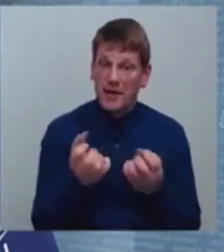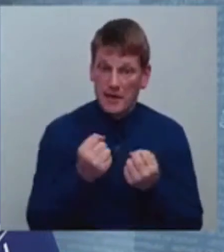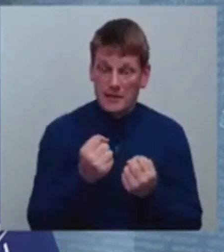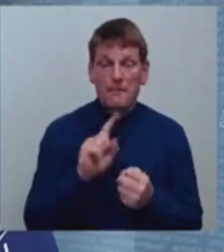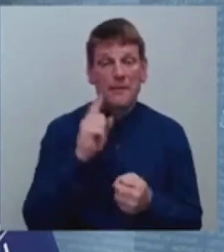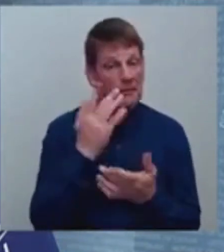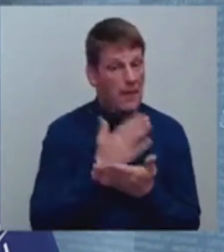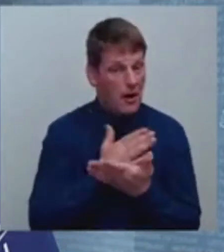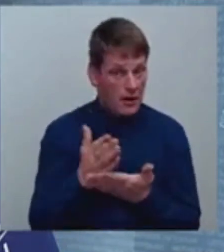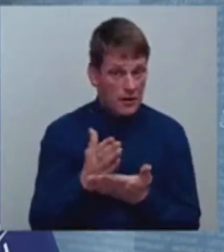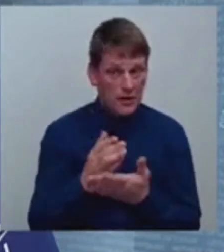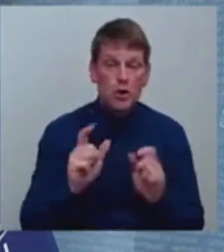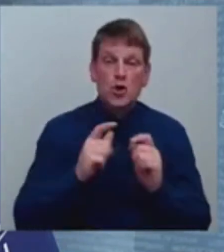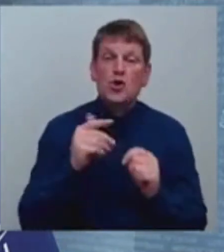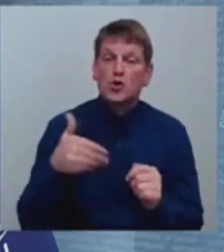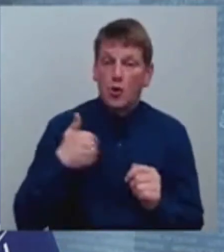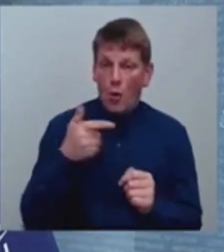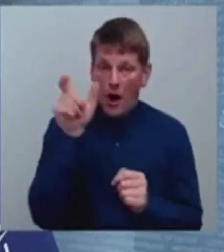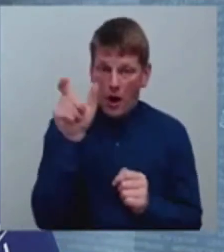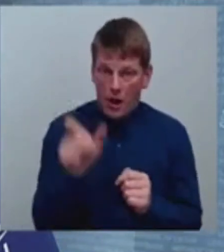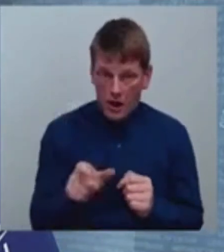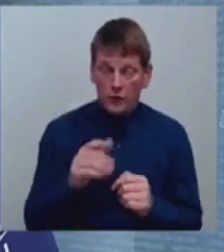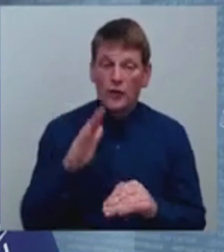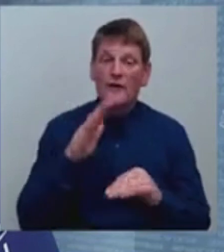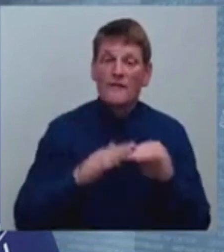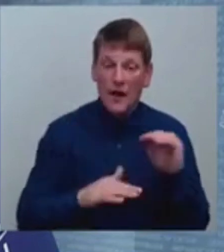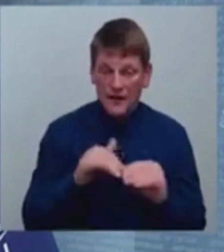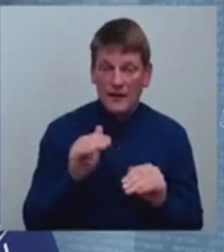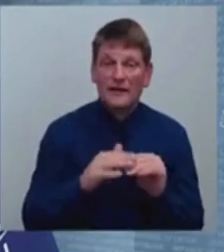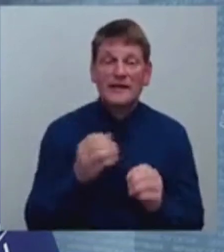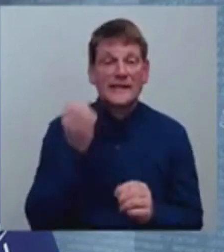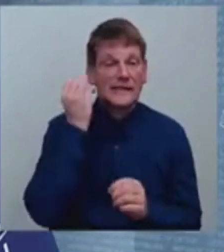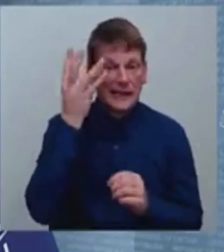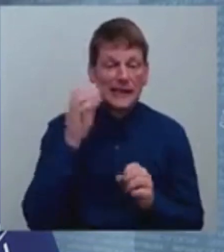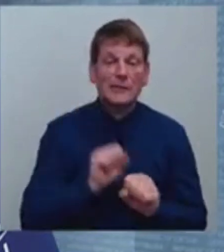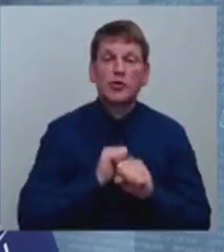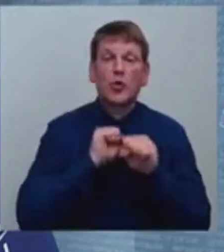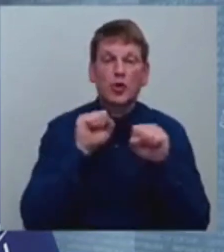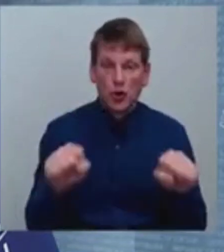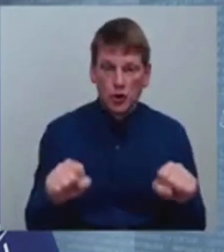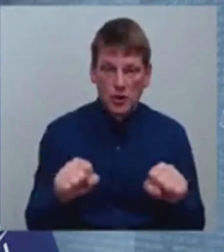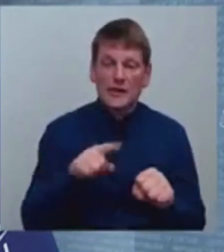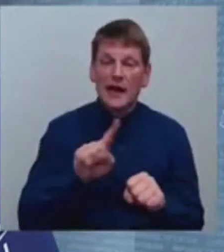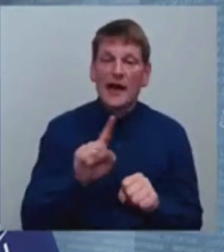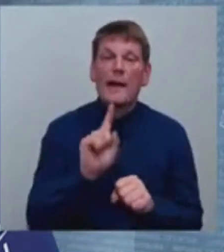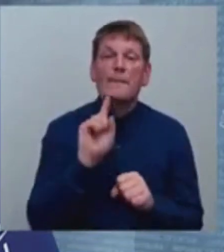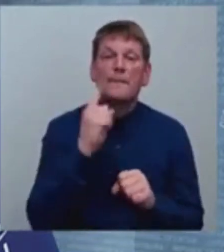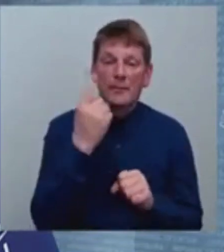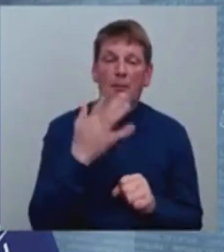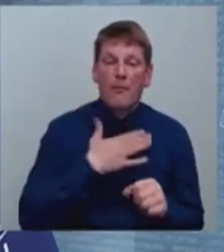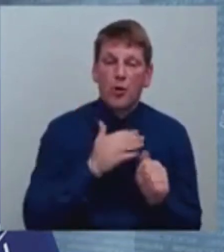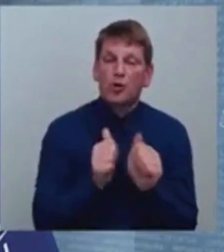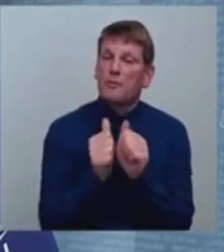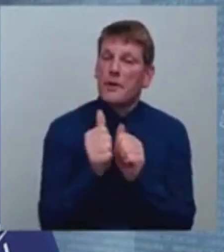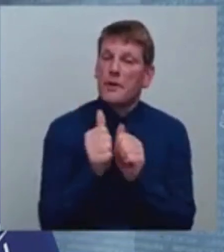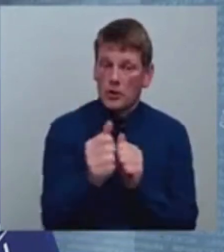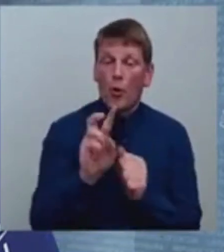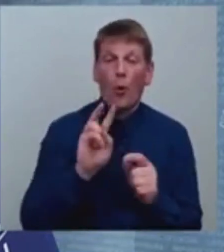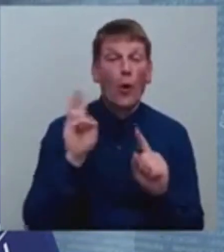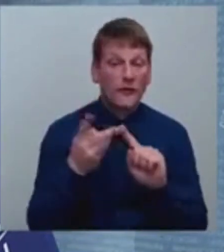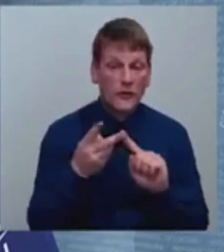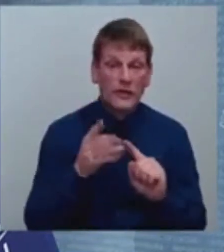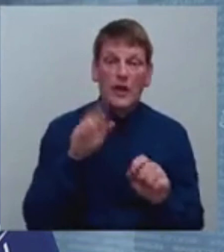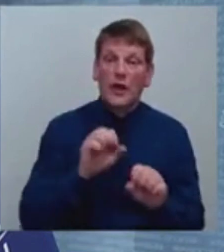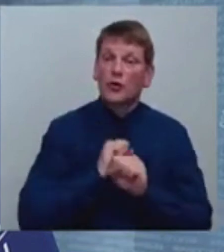pirmkārt ir skolēnu kvalitatīvas izglītības nodrošināšanai. Tā ir pirmā mūsu prioritāte. Otrakārt, lai